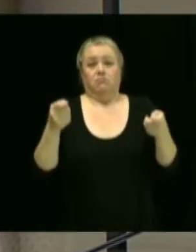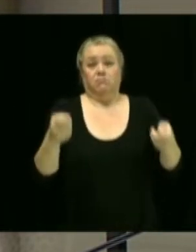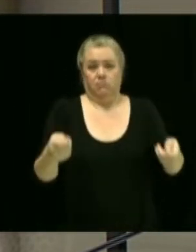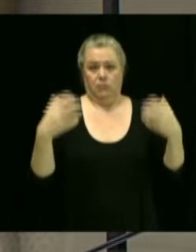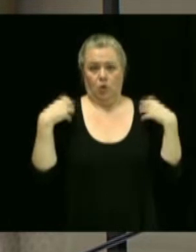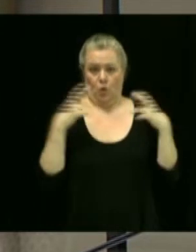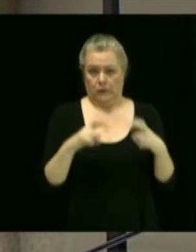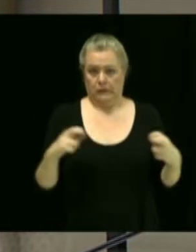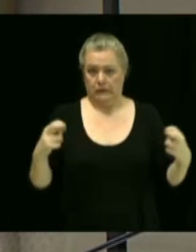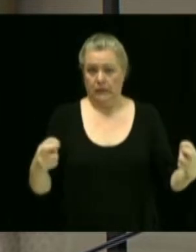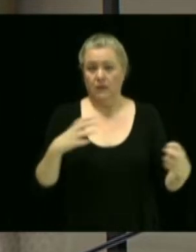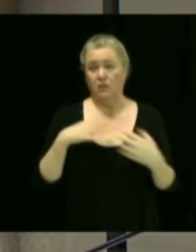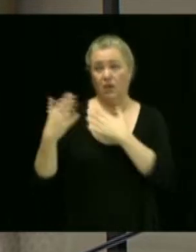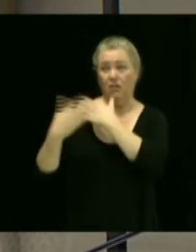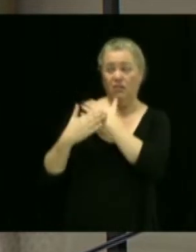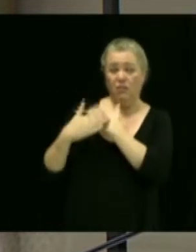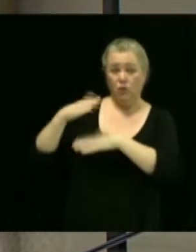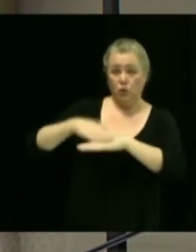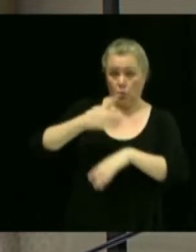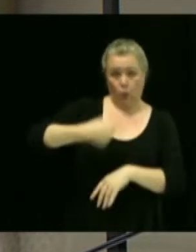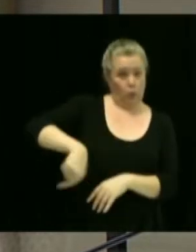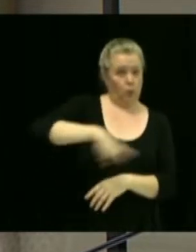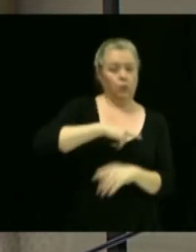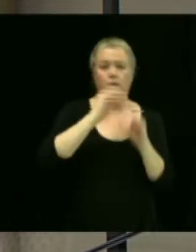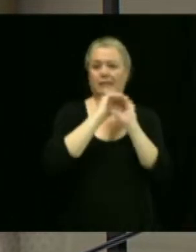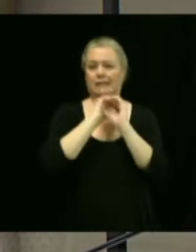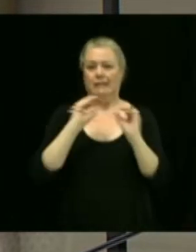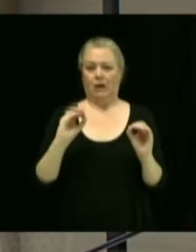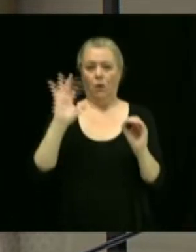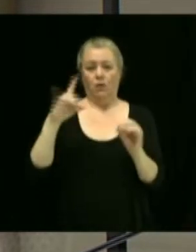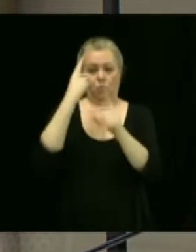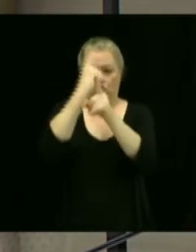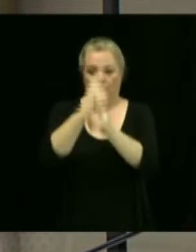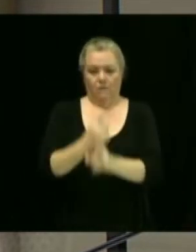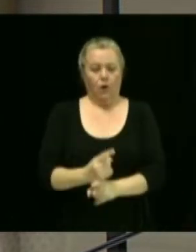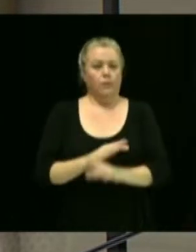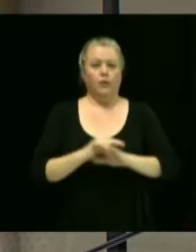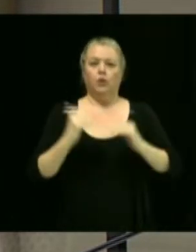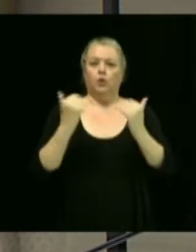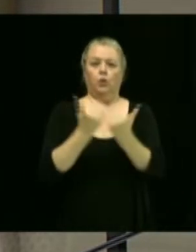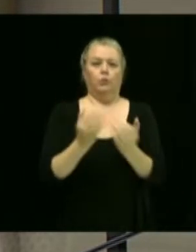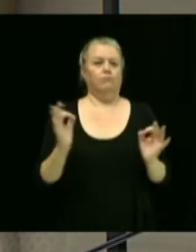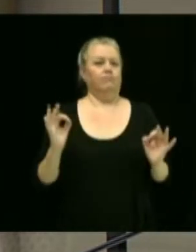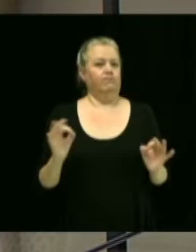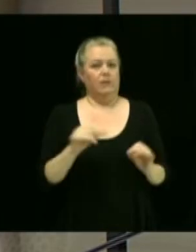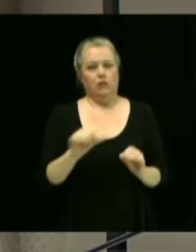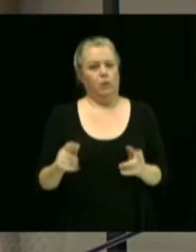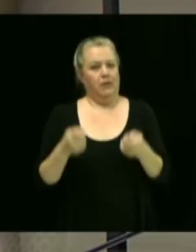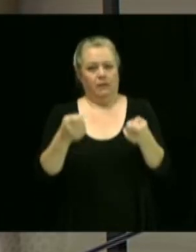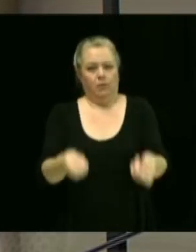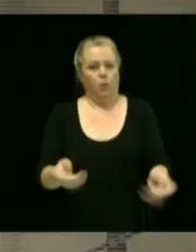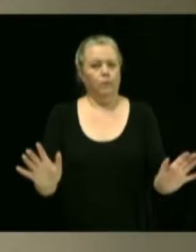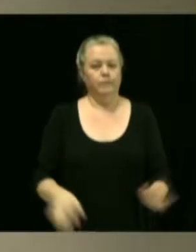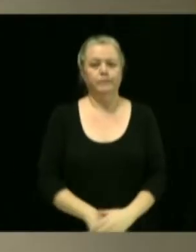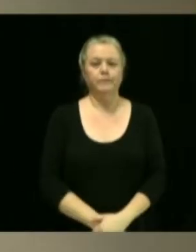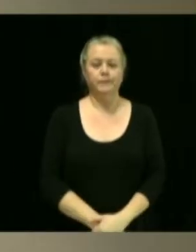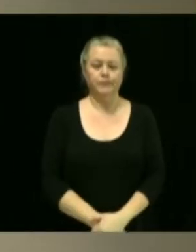étions conformes dans tous les points validés par la Commission municipale. Alors, c'est pour un dépôt également. Parfait.